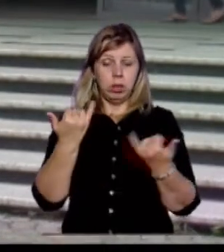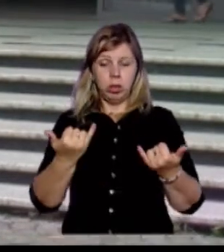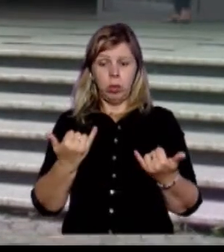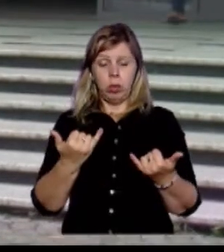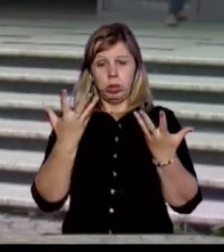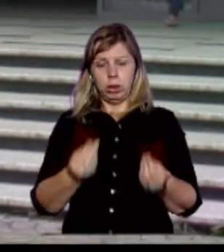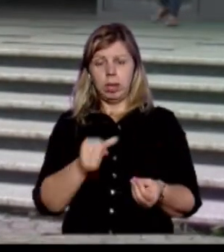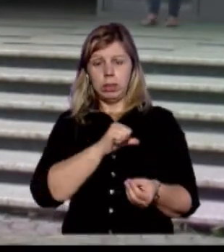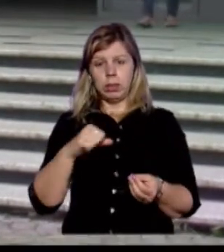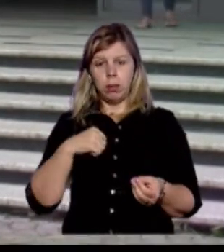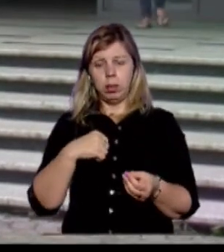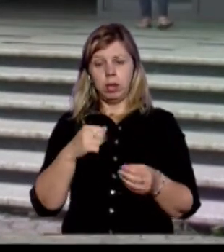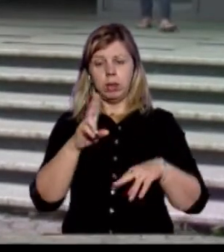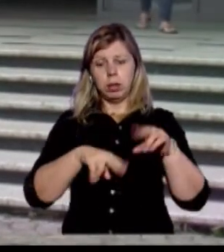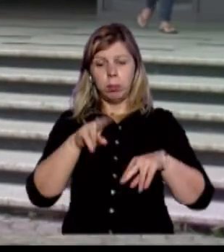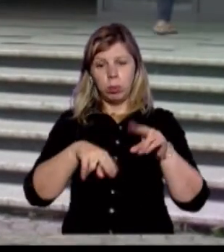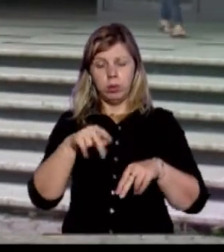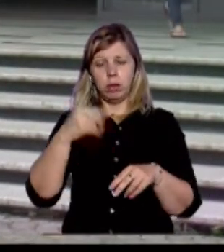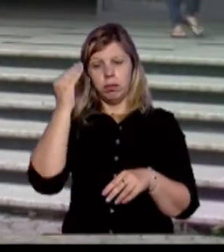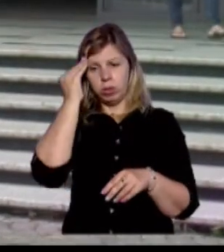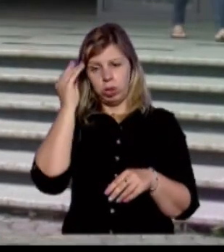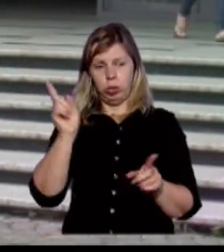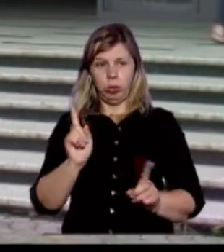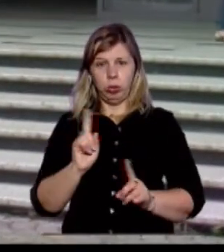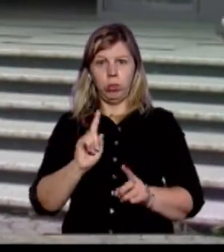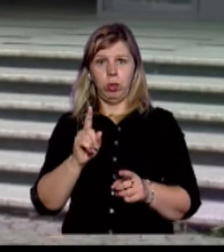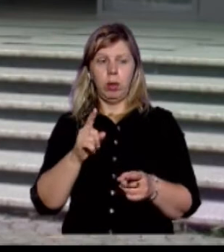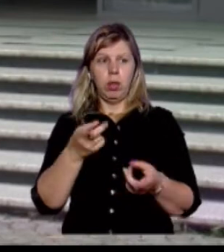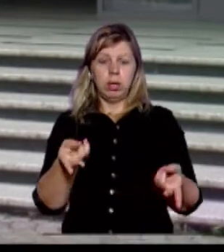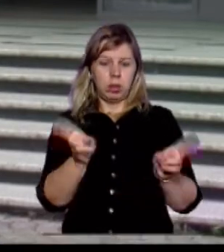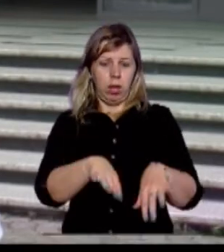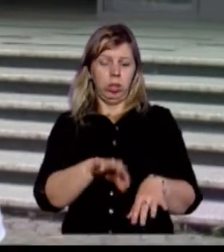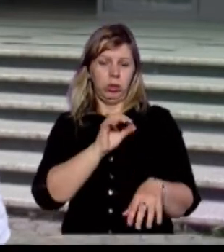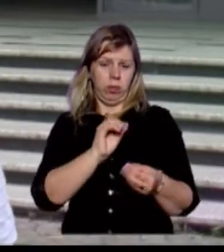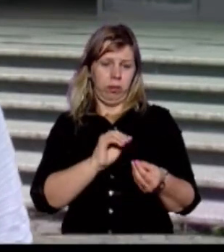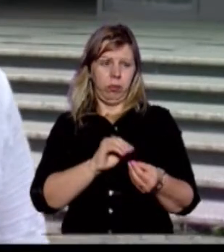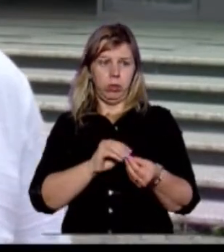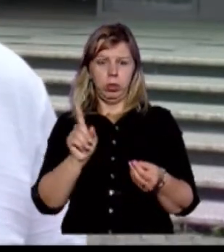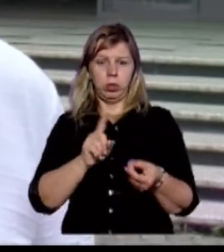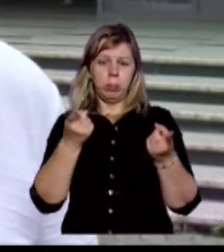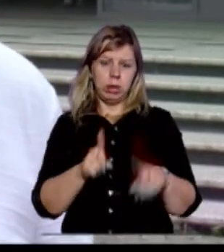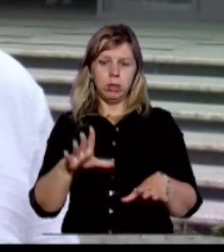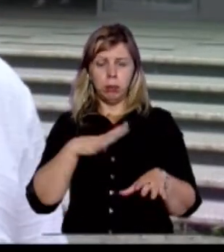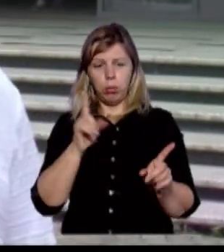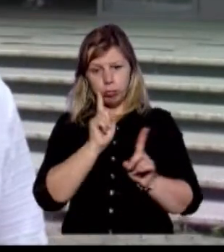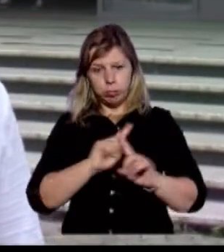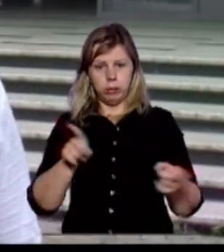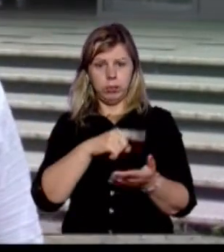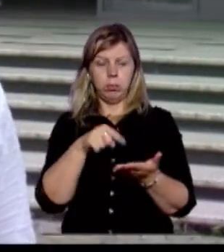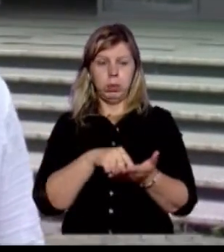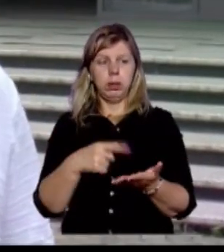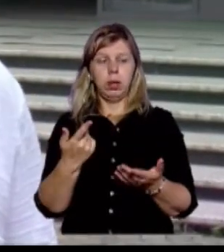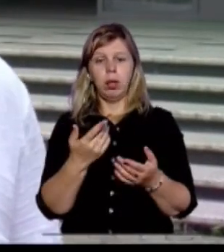день самі забудовники вважають, що корисно залишити, щоб дійсно якась родзинка була в місті,